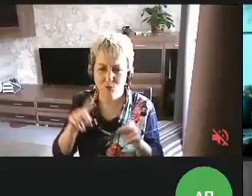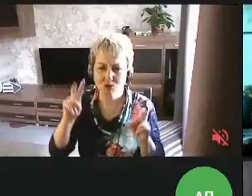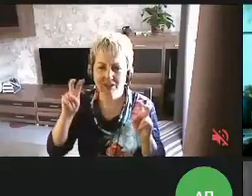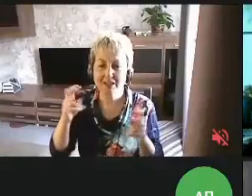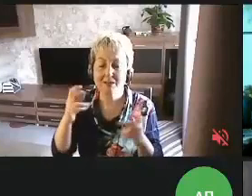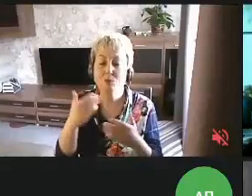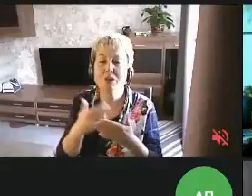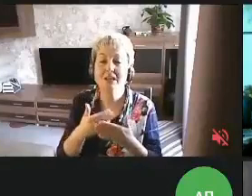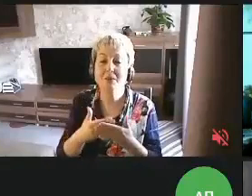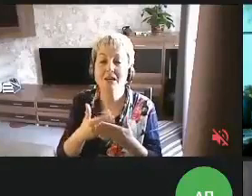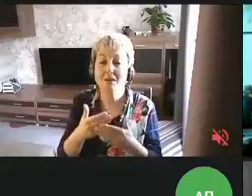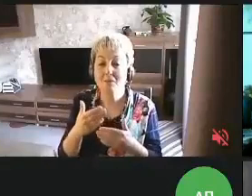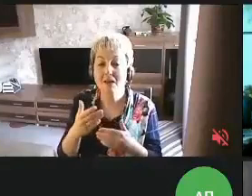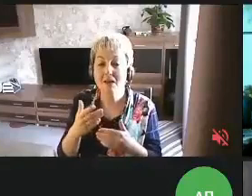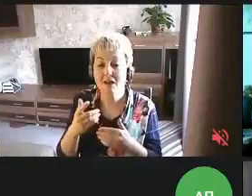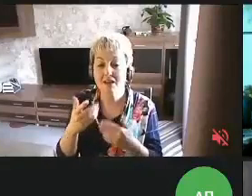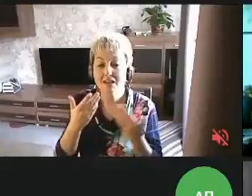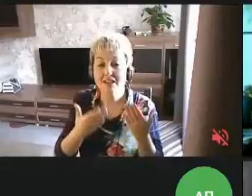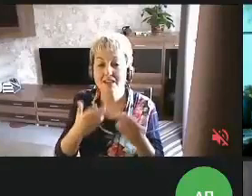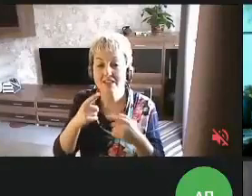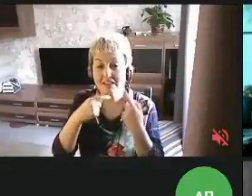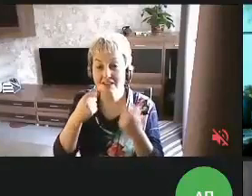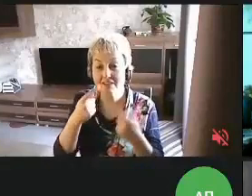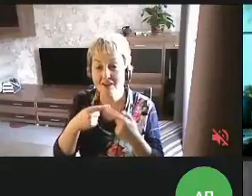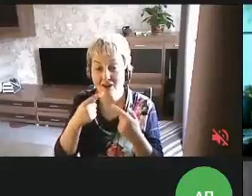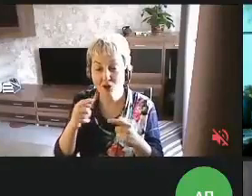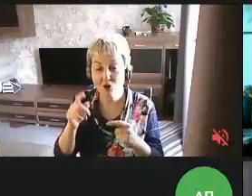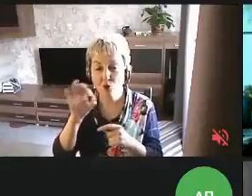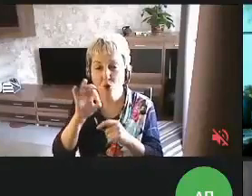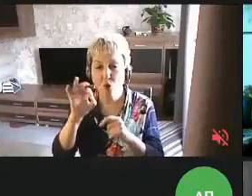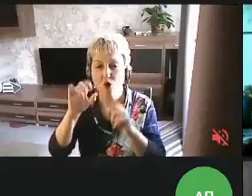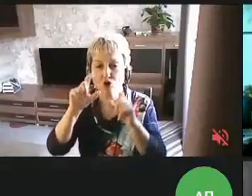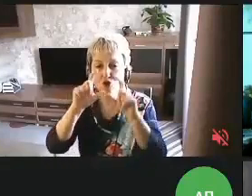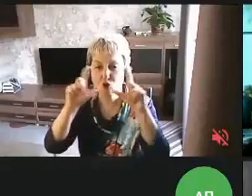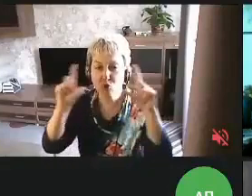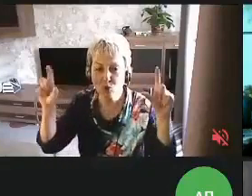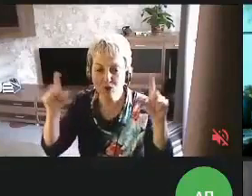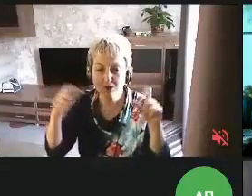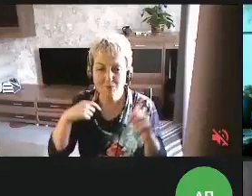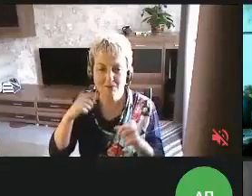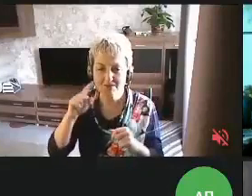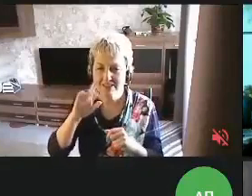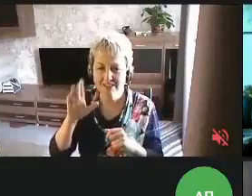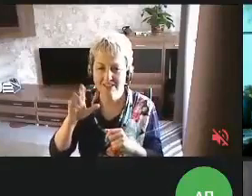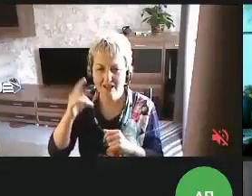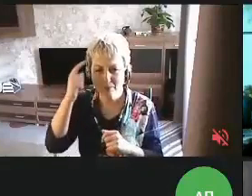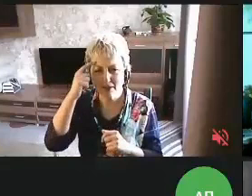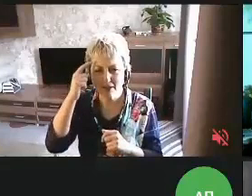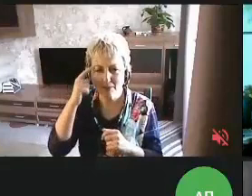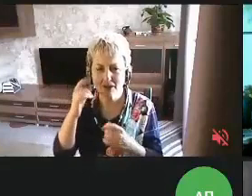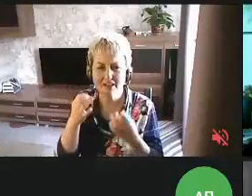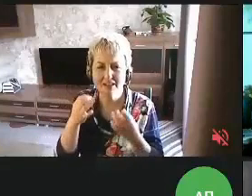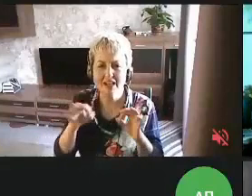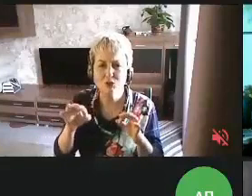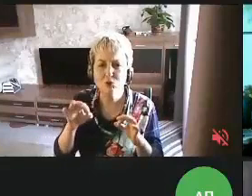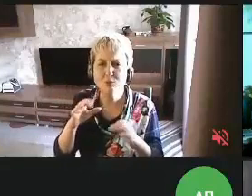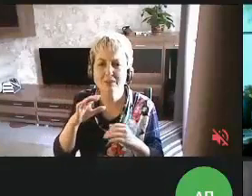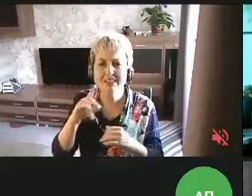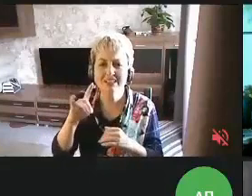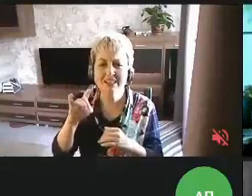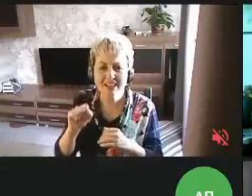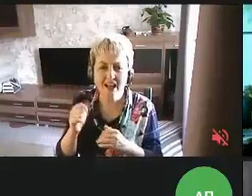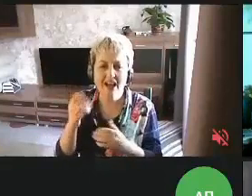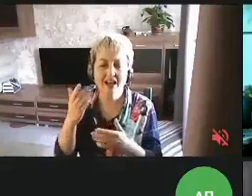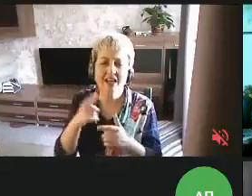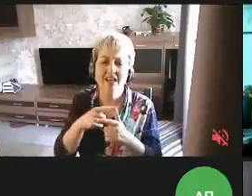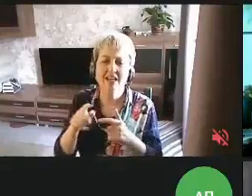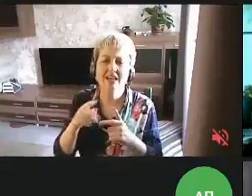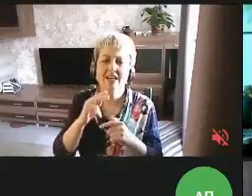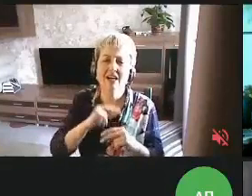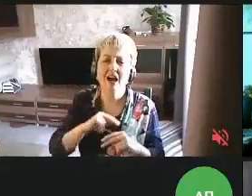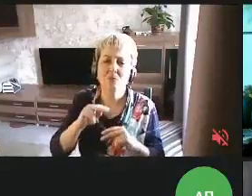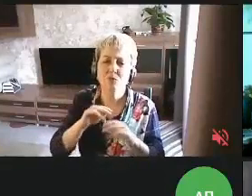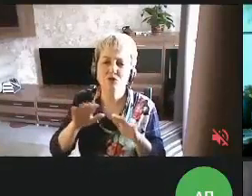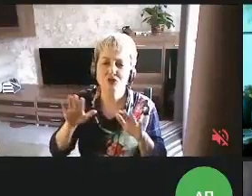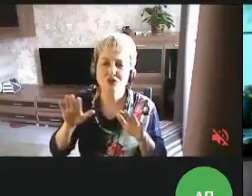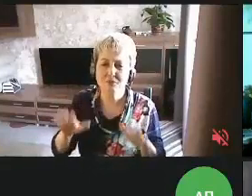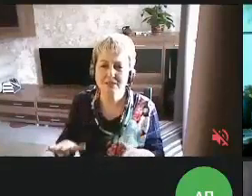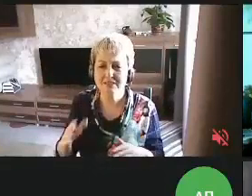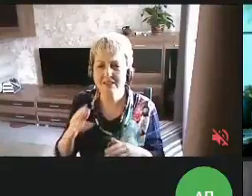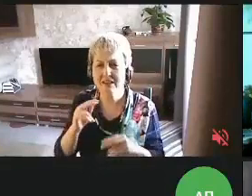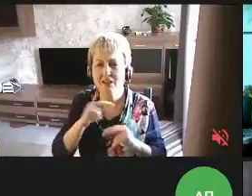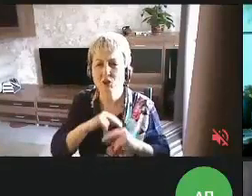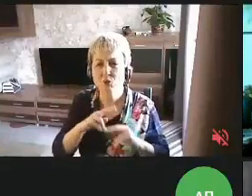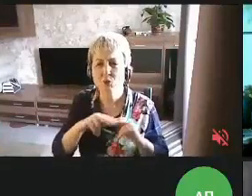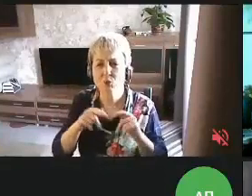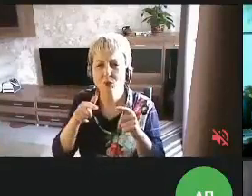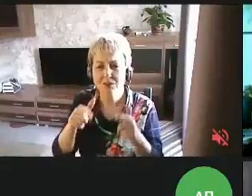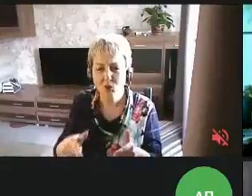Ну, например, даже если речь идет о школах, мы всегда понимаем тему «Доступная среда». Или рабочие места, или